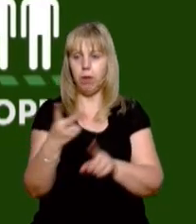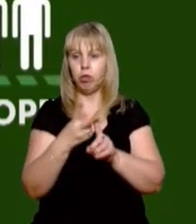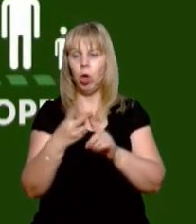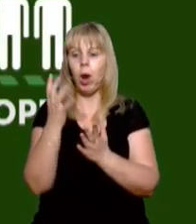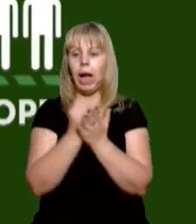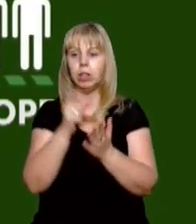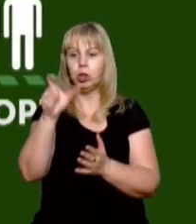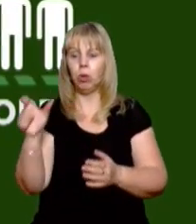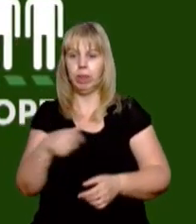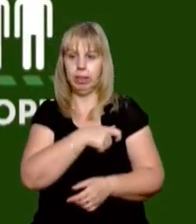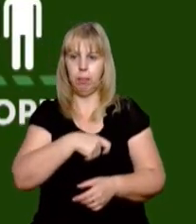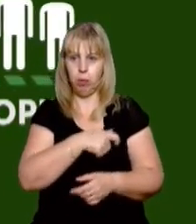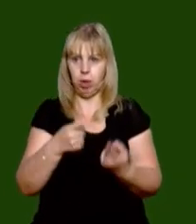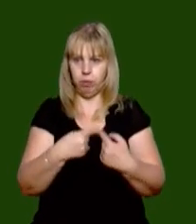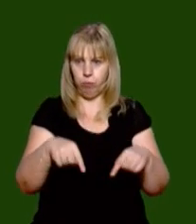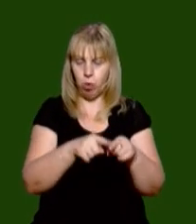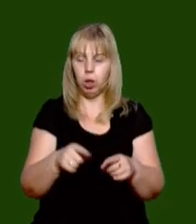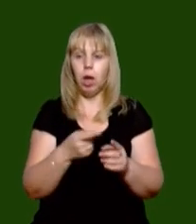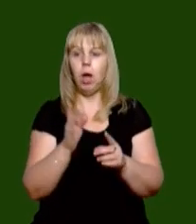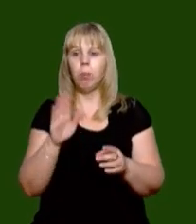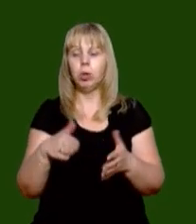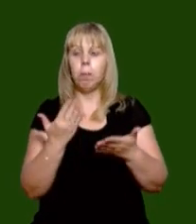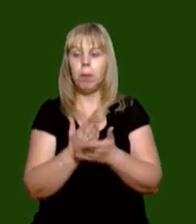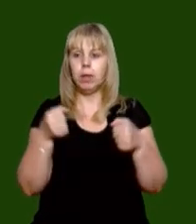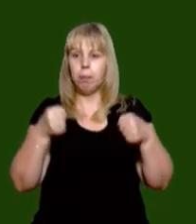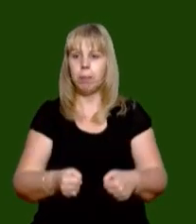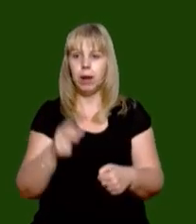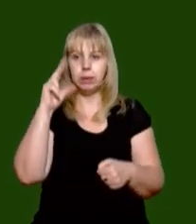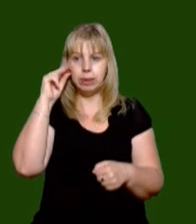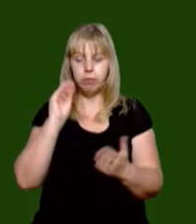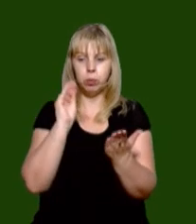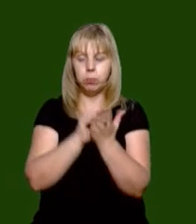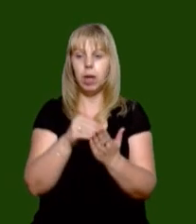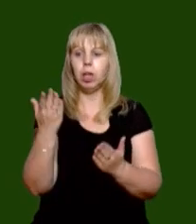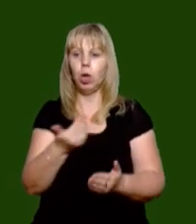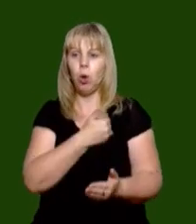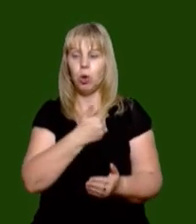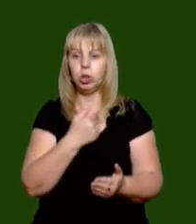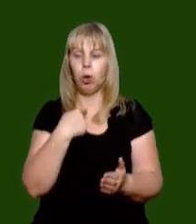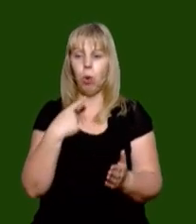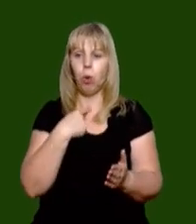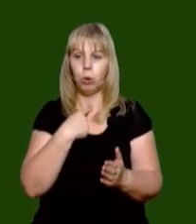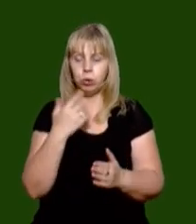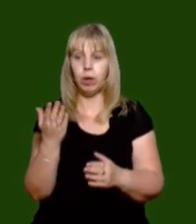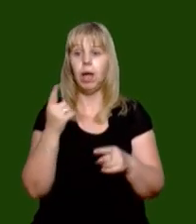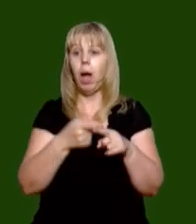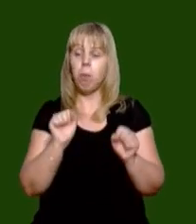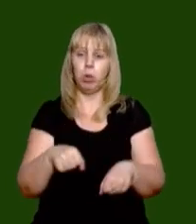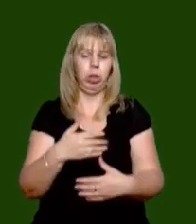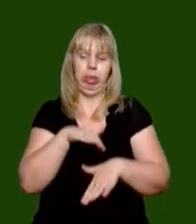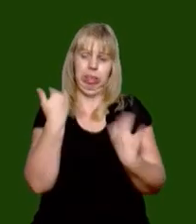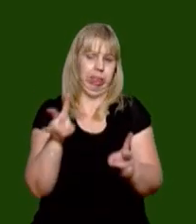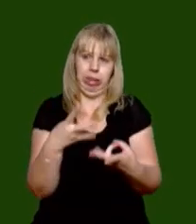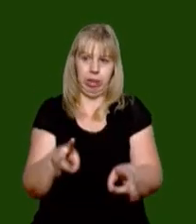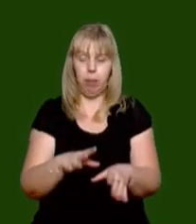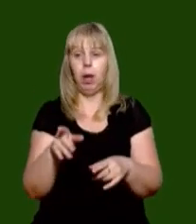кандидатів цієї партії в окрузі. Потім має право писати цифру кандидата, за якого хоче проголосувати, а може цього не робити.